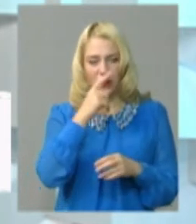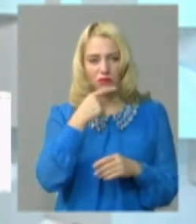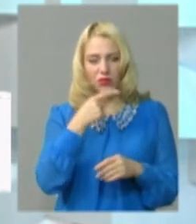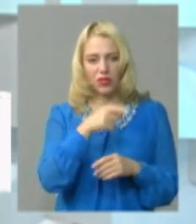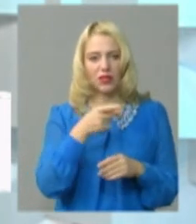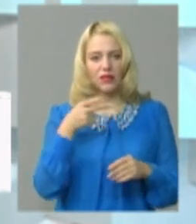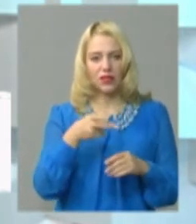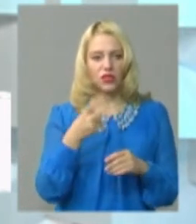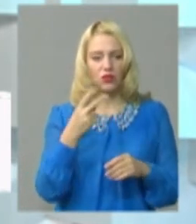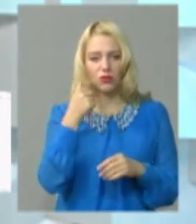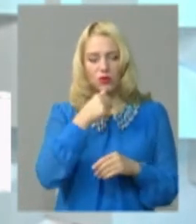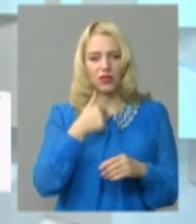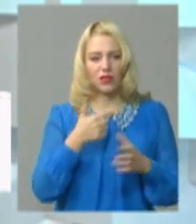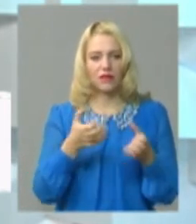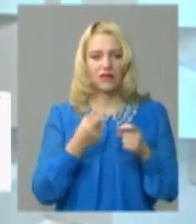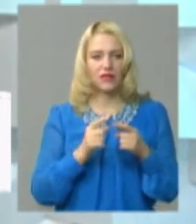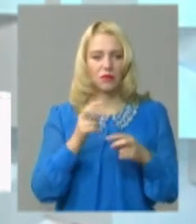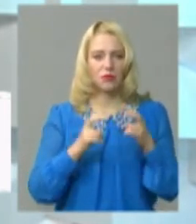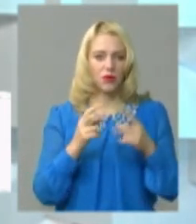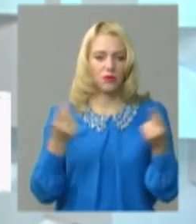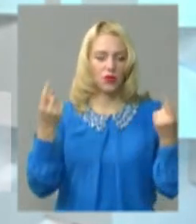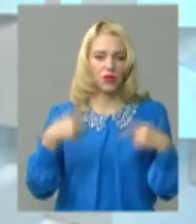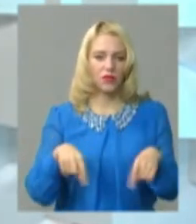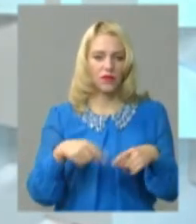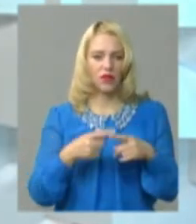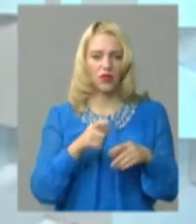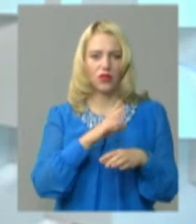2002 року на тому підприємстві Я взяв фактичний розмон